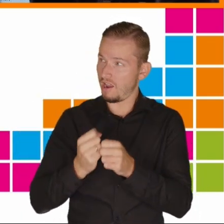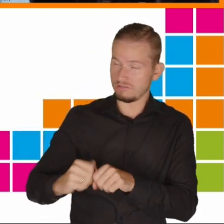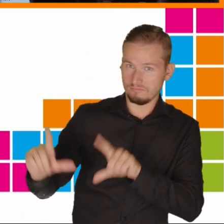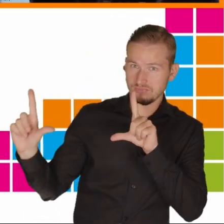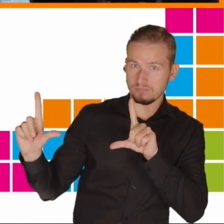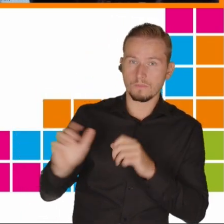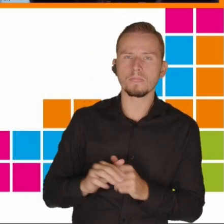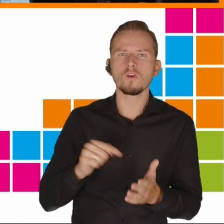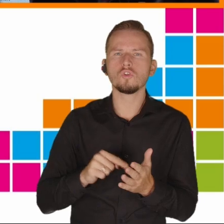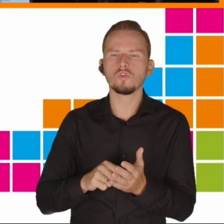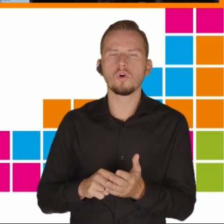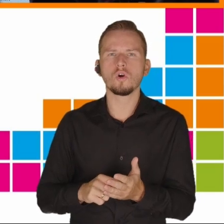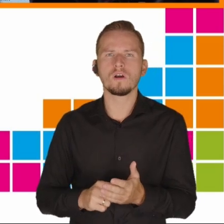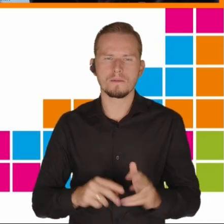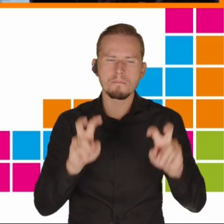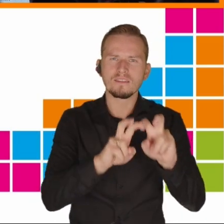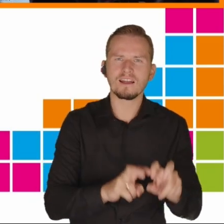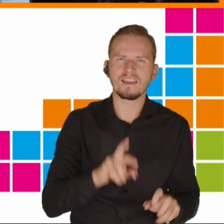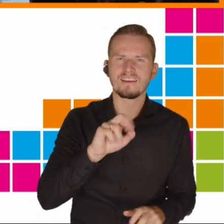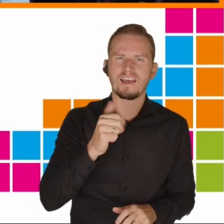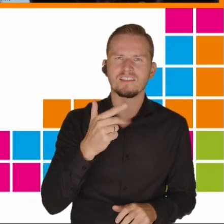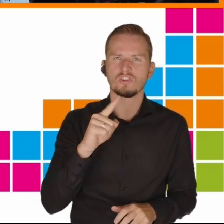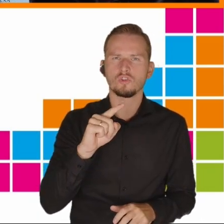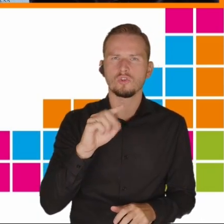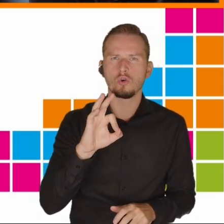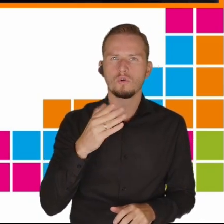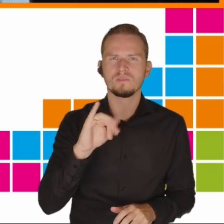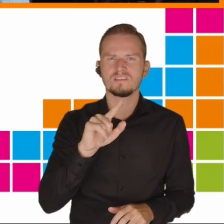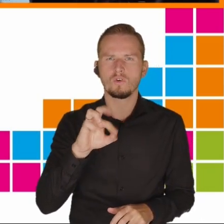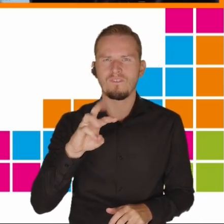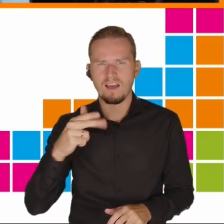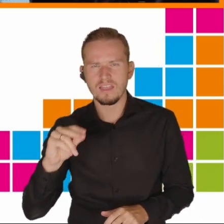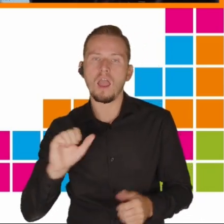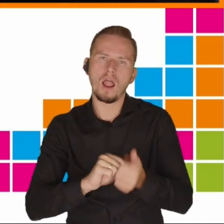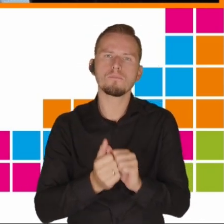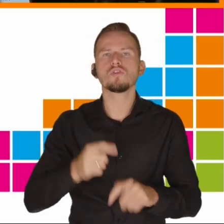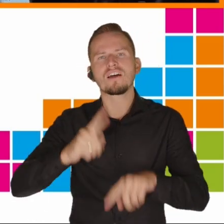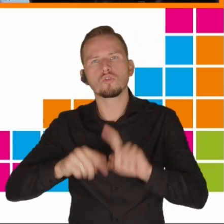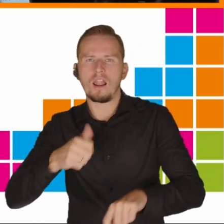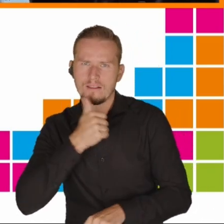albo badań randomizowanych, albo tych naturalnych eksperymentów.